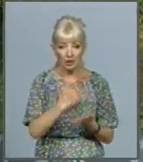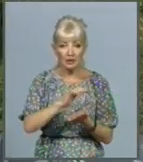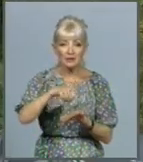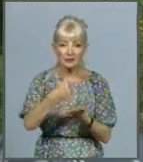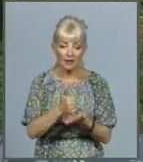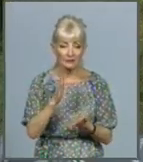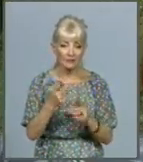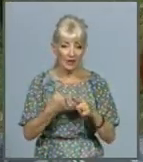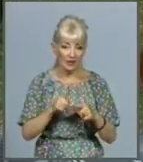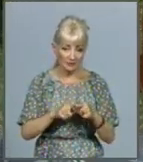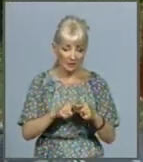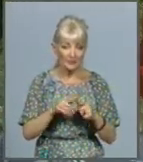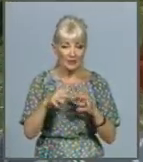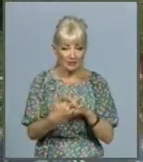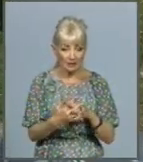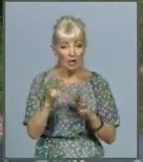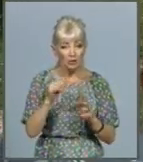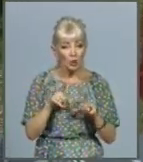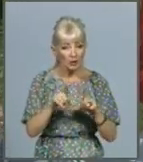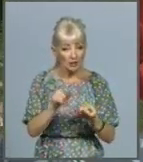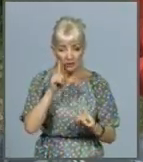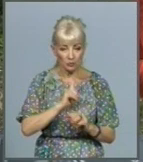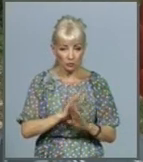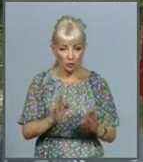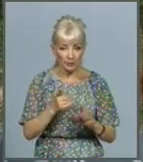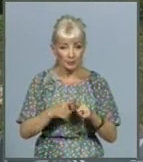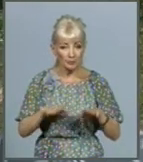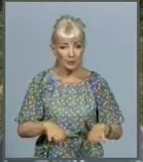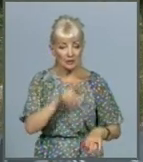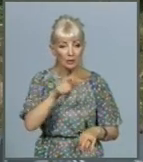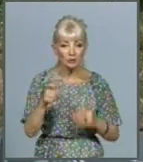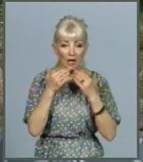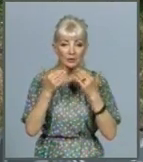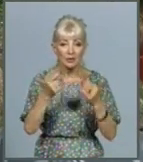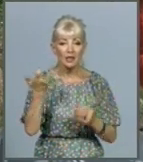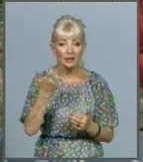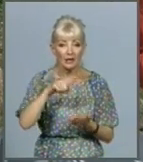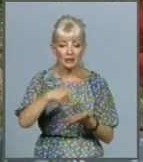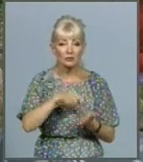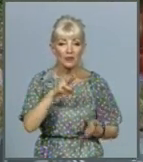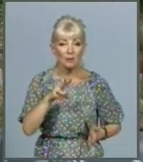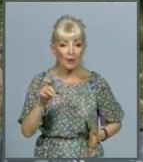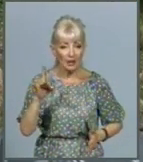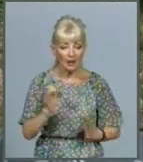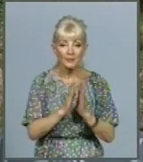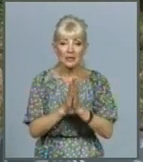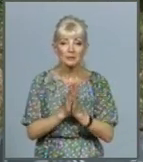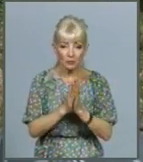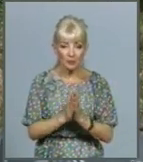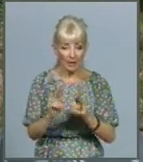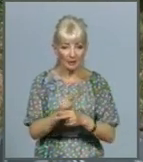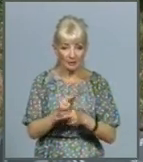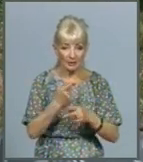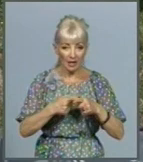їздити тут не досить зручно. Тож місцеві жителі звернулись до Харківського міського голови з проханням реконструювати цю дорогу.